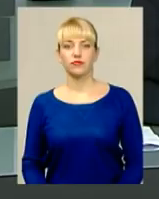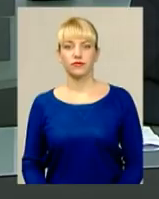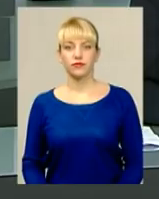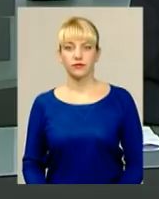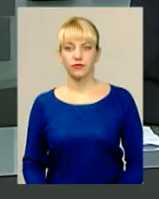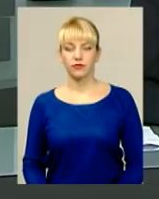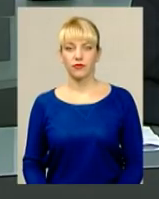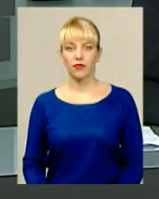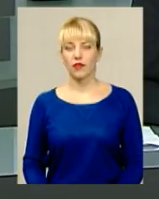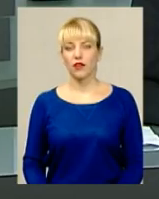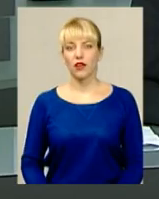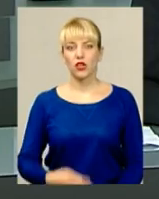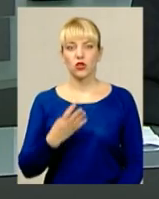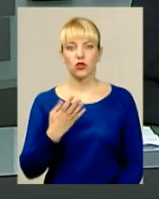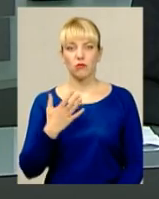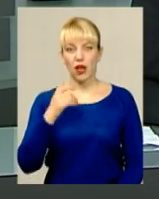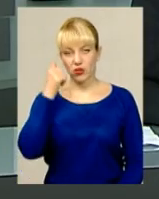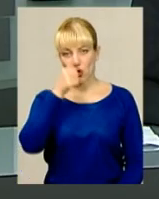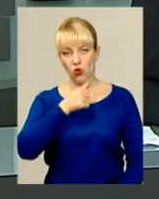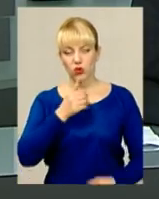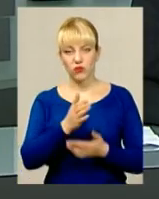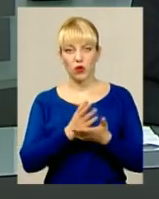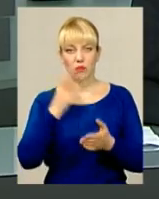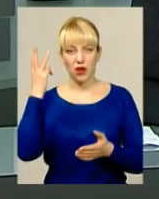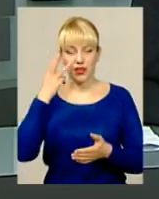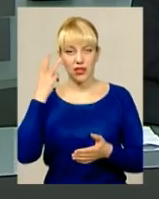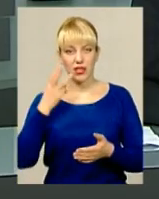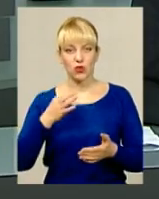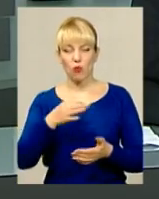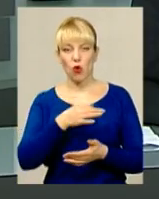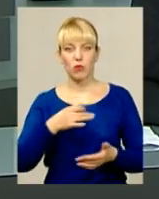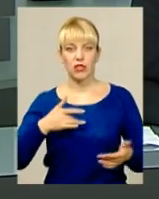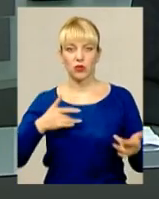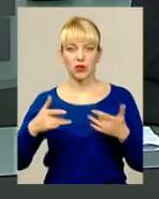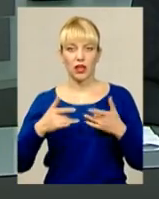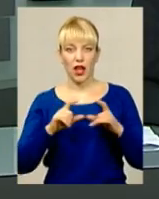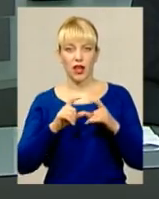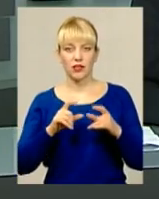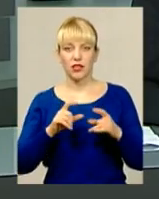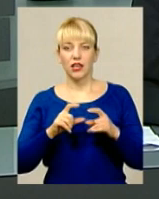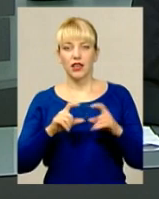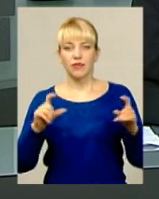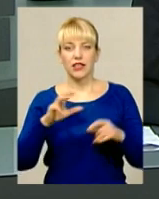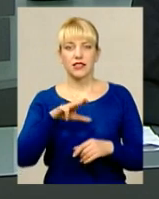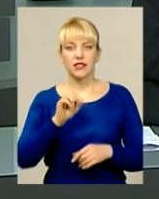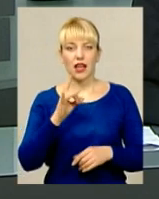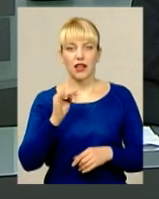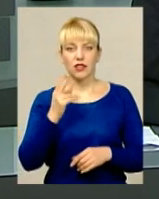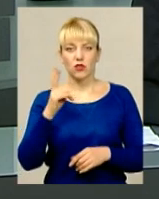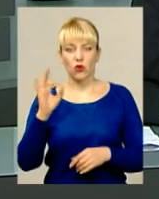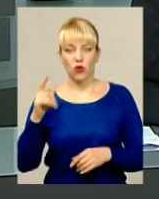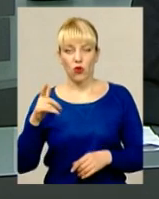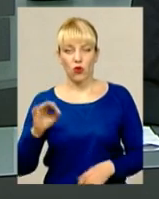Вже 45 років служить у Хмельницькому обласному академічному музично-драматичному театрі імені Старицького актор